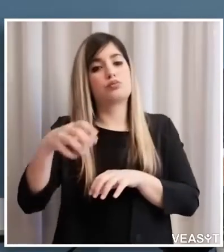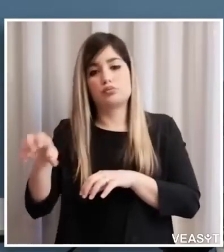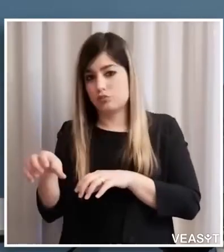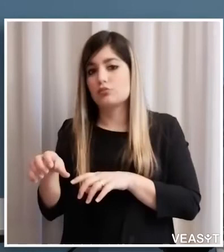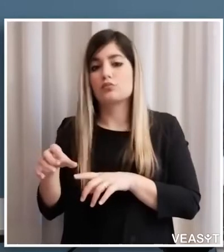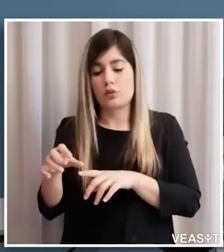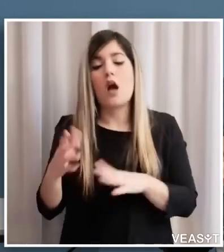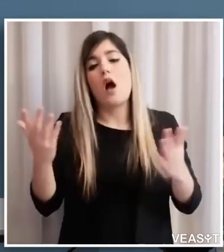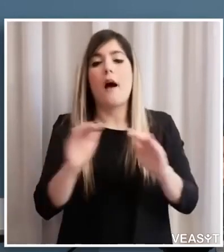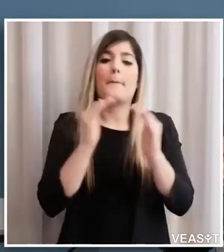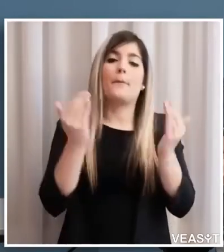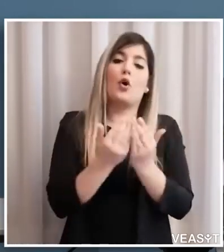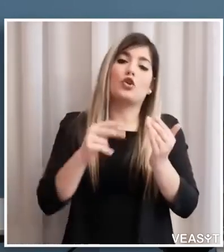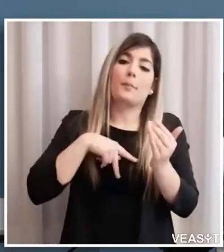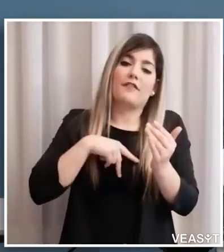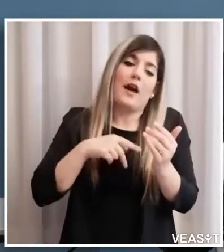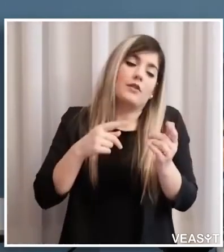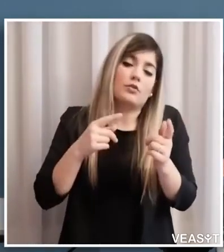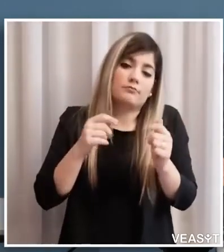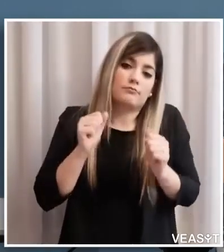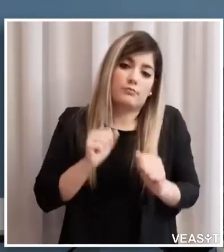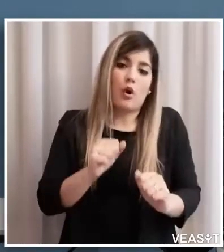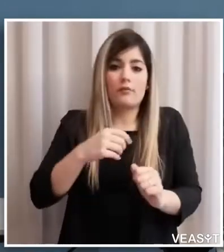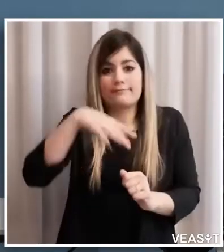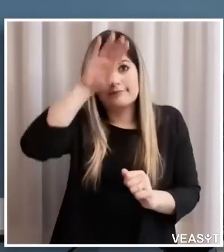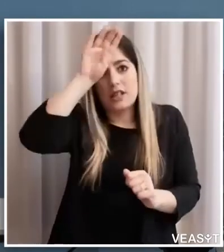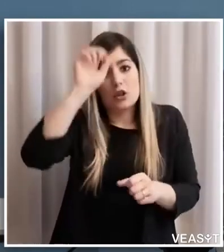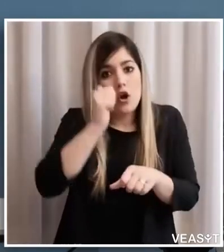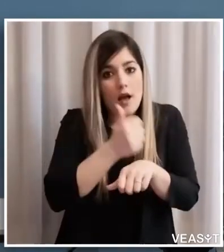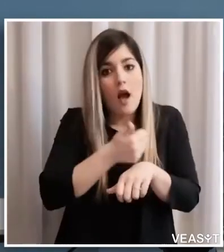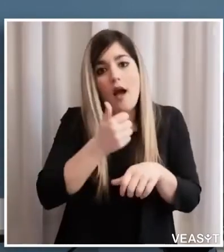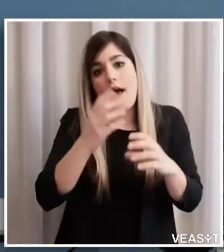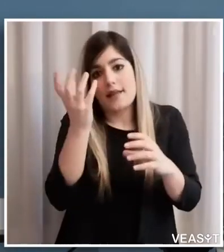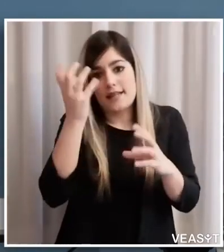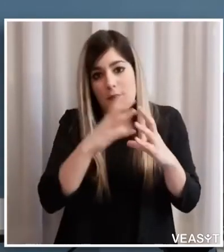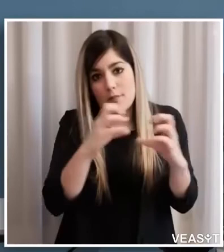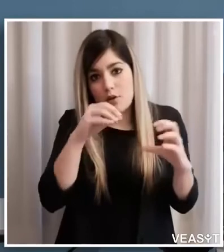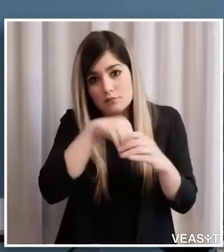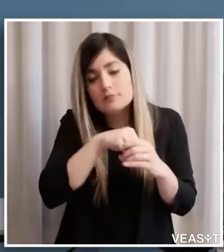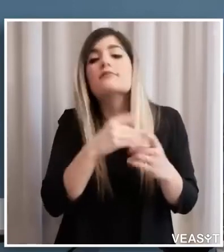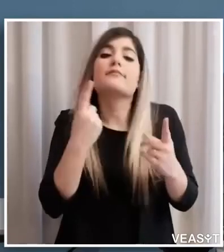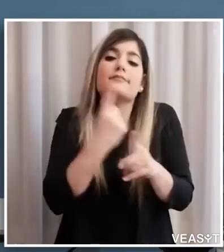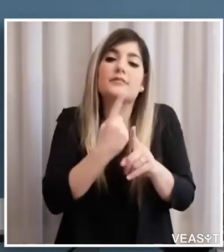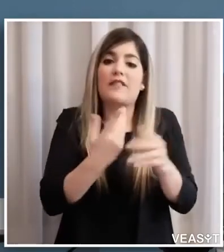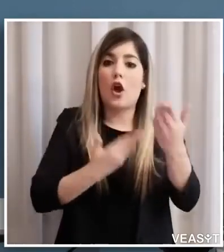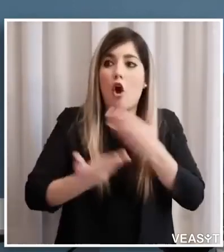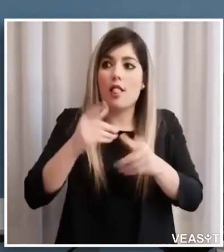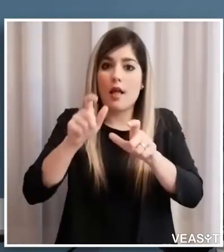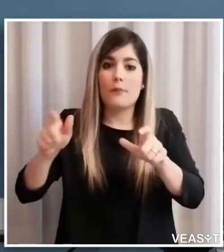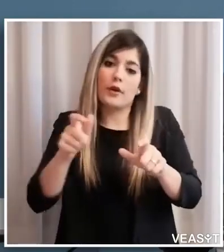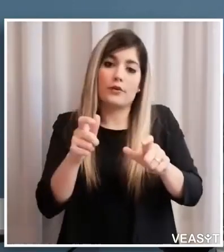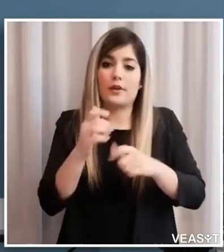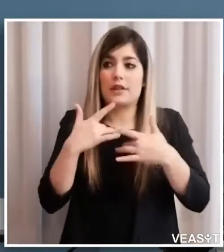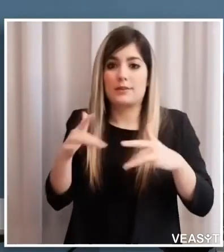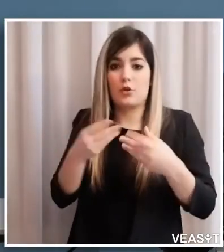di nuovo a munirsi di questi soprattutto i datori di lavoro che vorrebbero farlo per i loro collaboratori per quanto riguarda la distribuzione alla popolazione